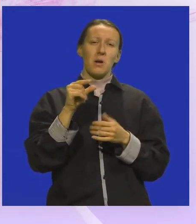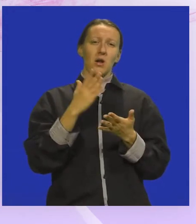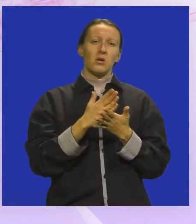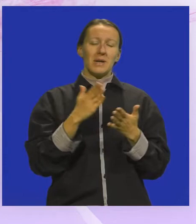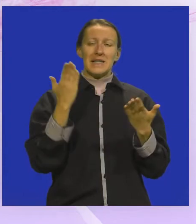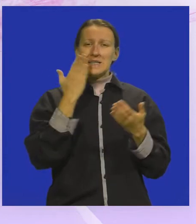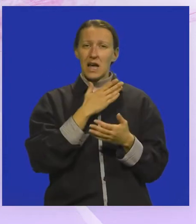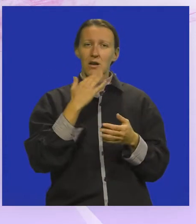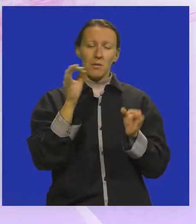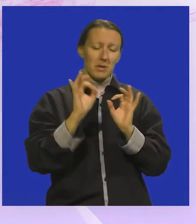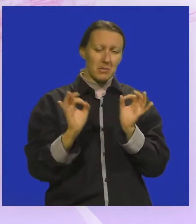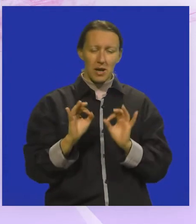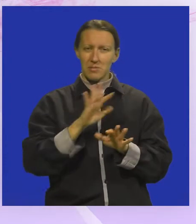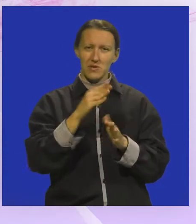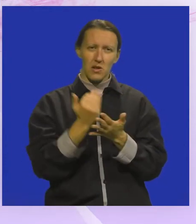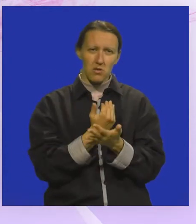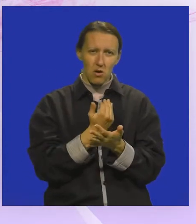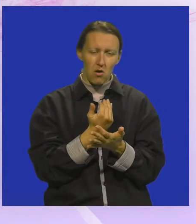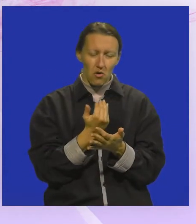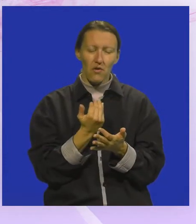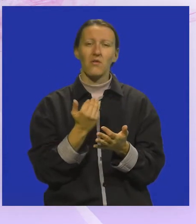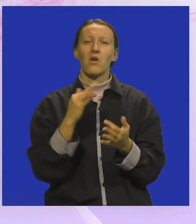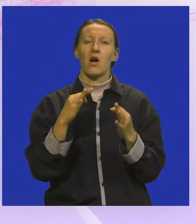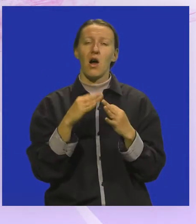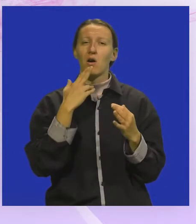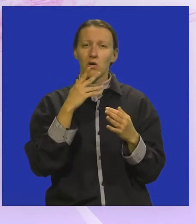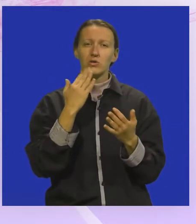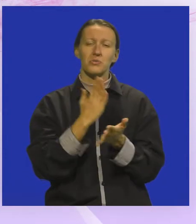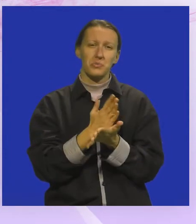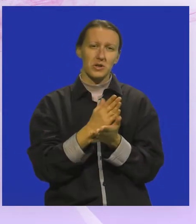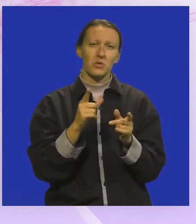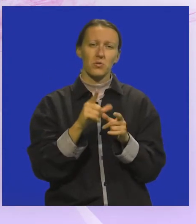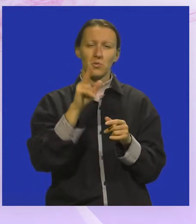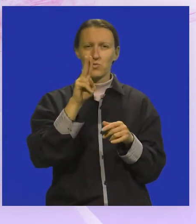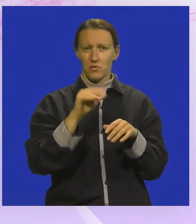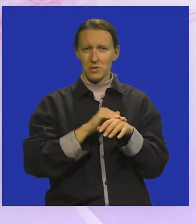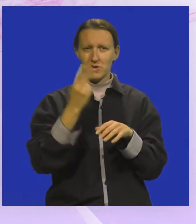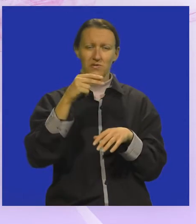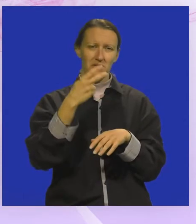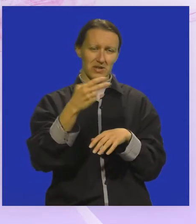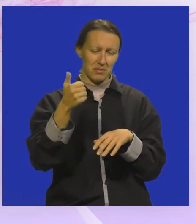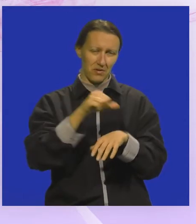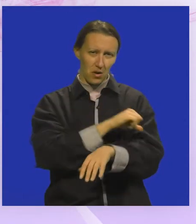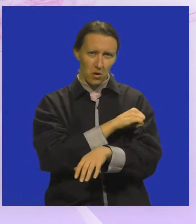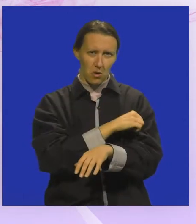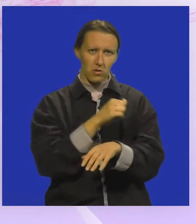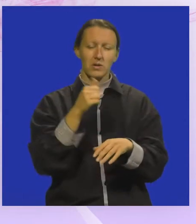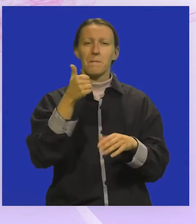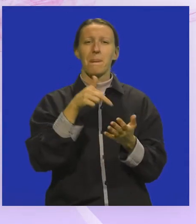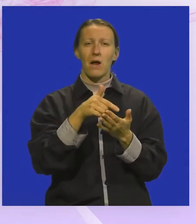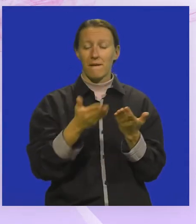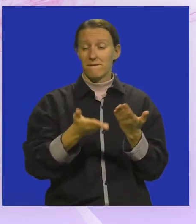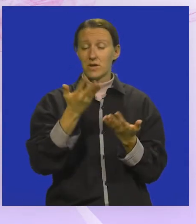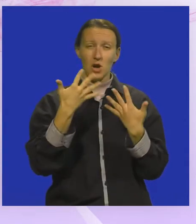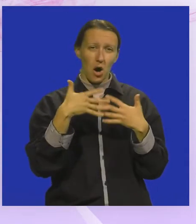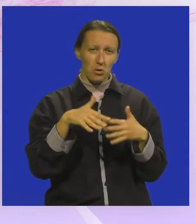biti zatiše dok pripremamo cijelu tu novu priču, a koja će se odviti u veljači 2021. Dakle, jedan korak